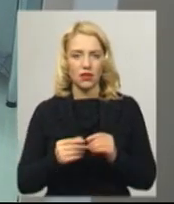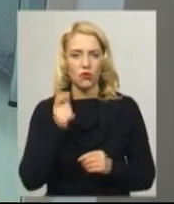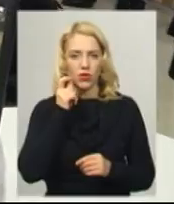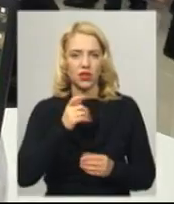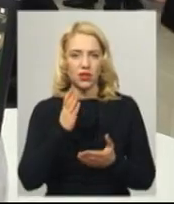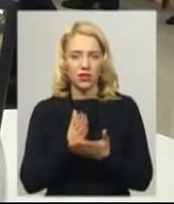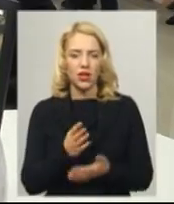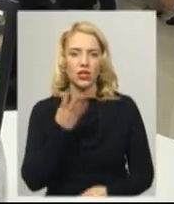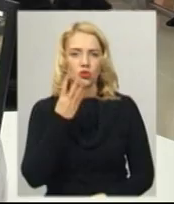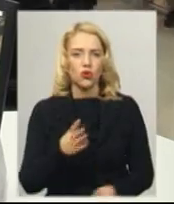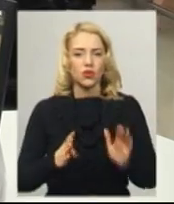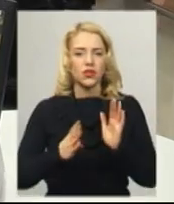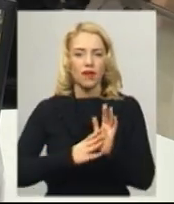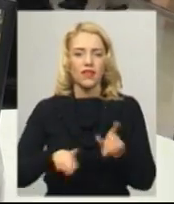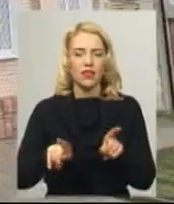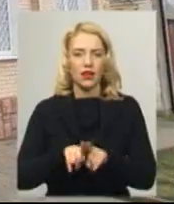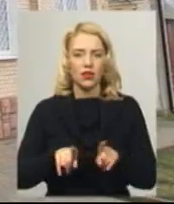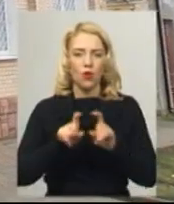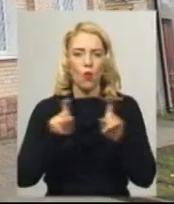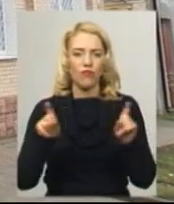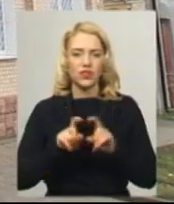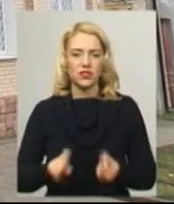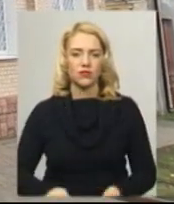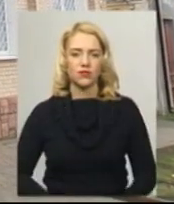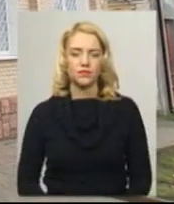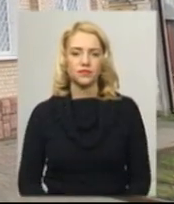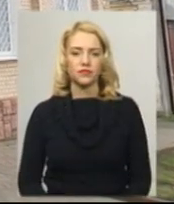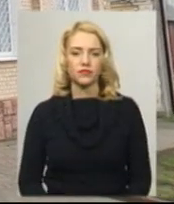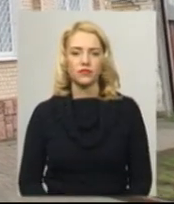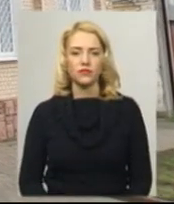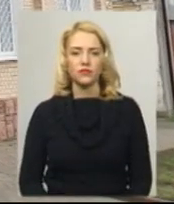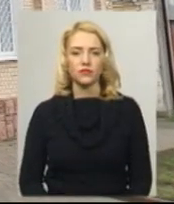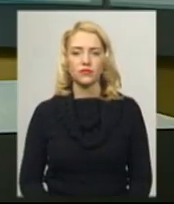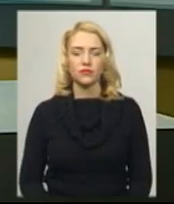офісів. Леся Бороваць, Олександр Горішевський. Новини на Суспільному. Хмельниччина.